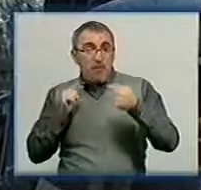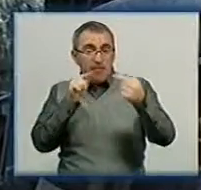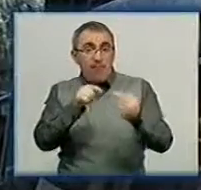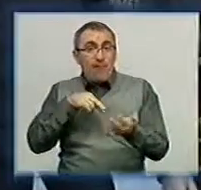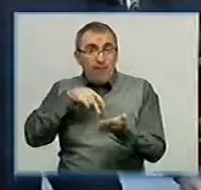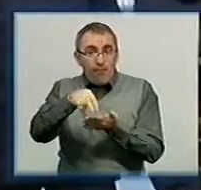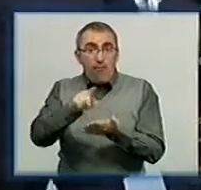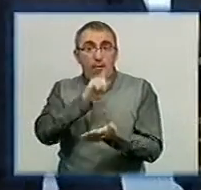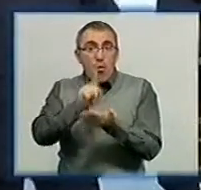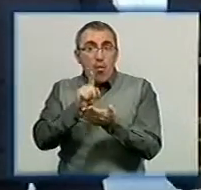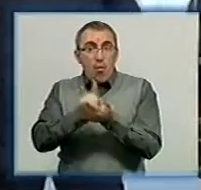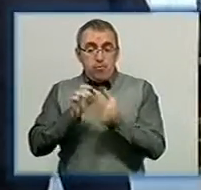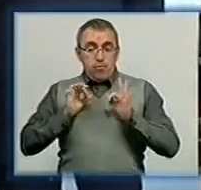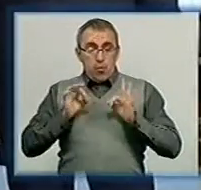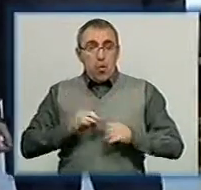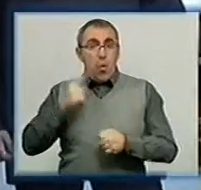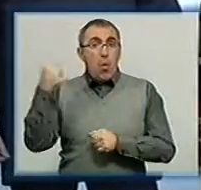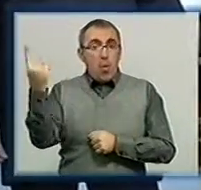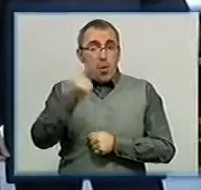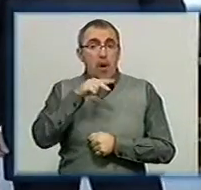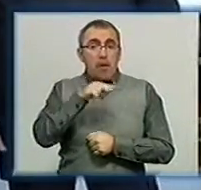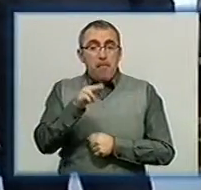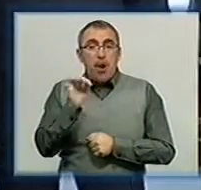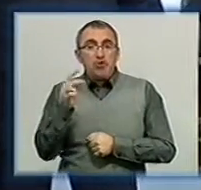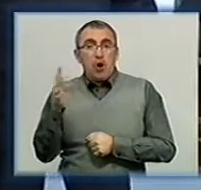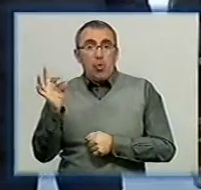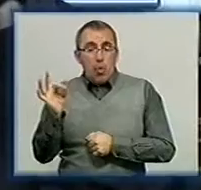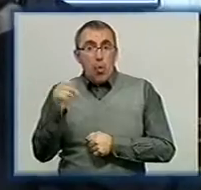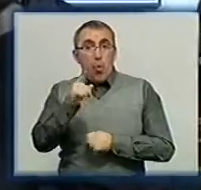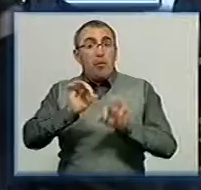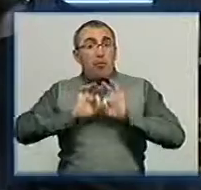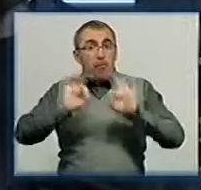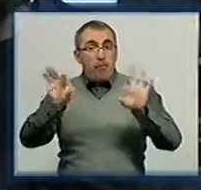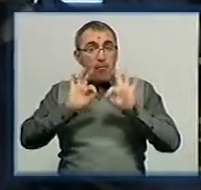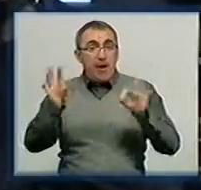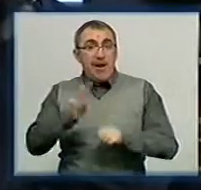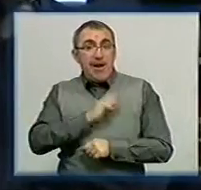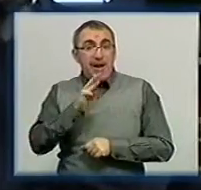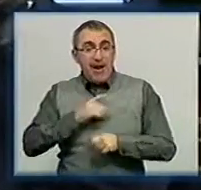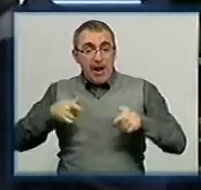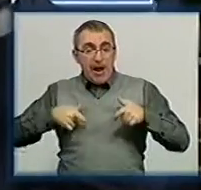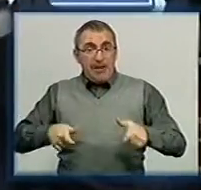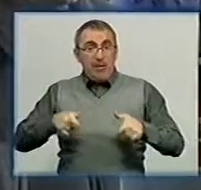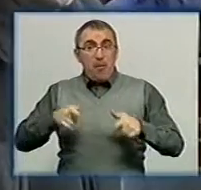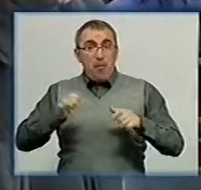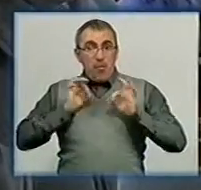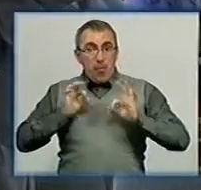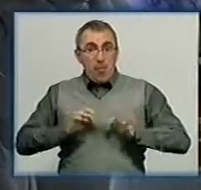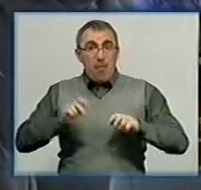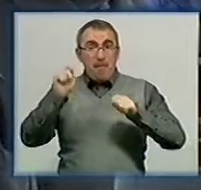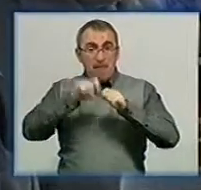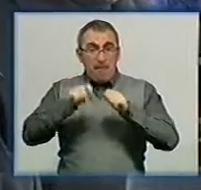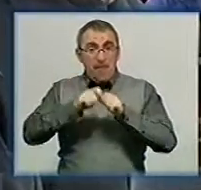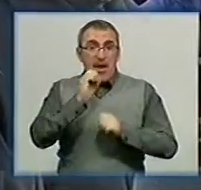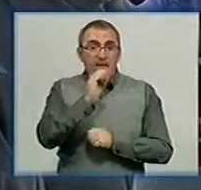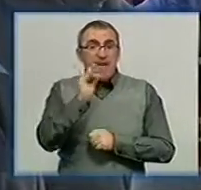вийшов виконуючий обов'язки прокурора області Леонід Панченко. Він пояснив, що ініційована Генпрокуратурою перевірка прокурора міста